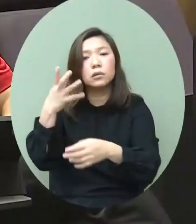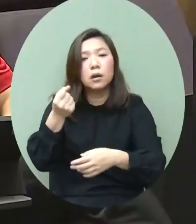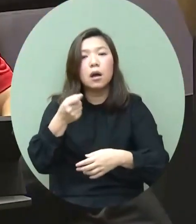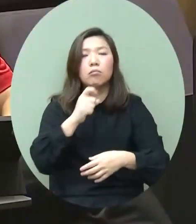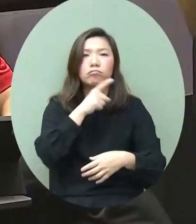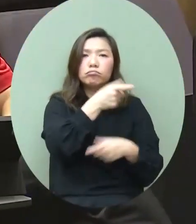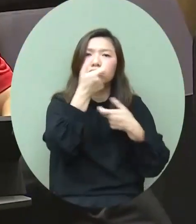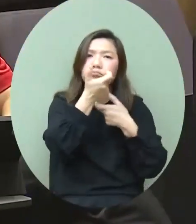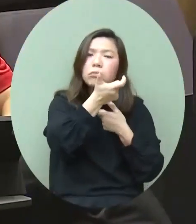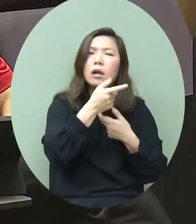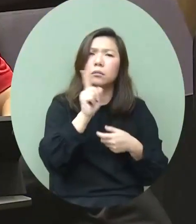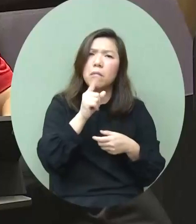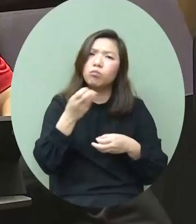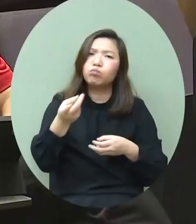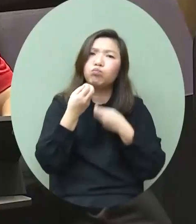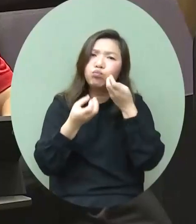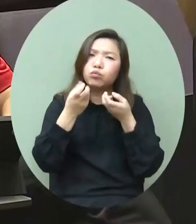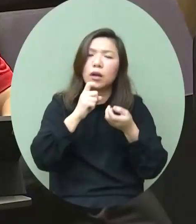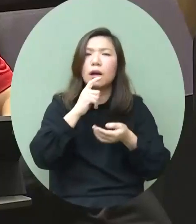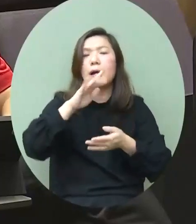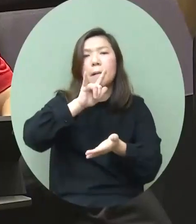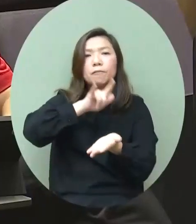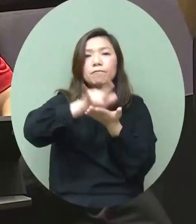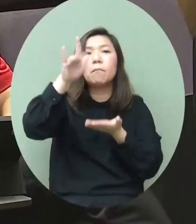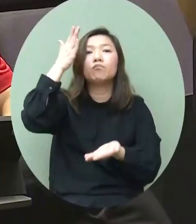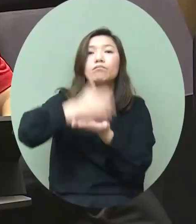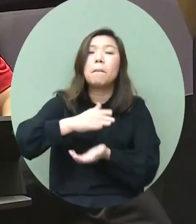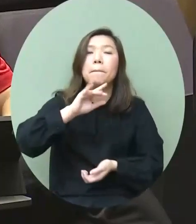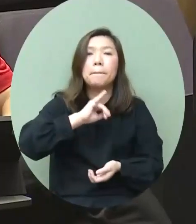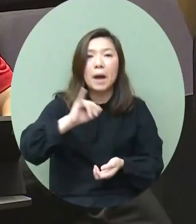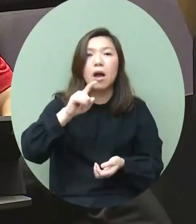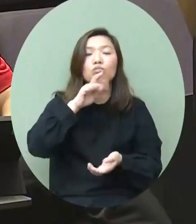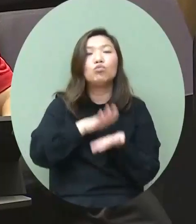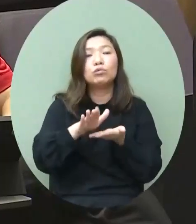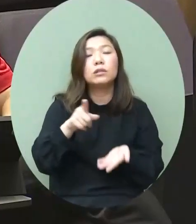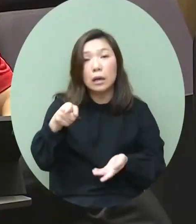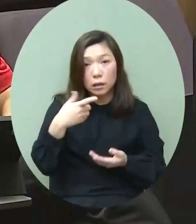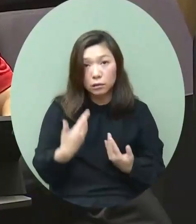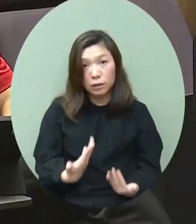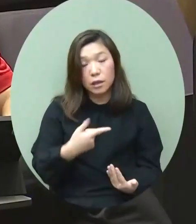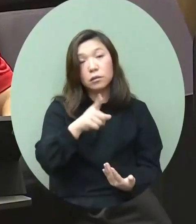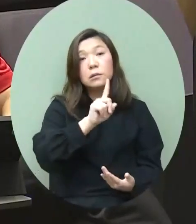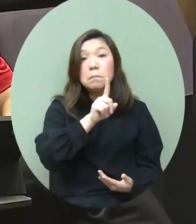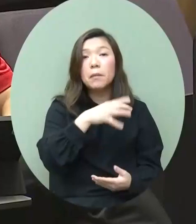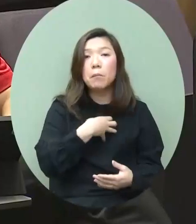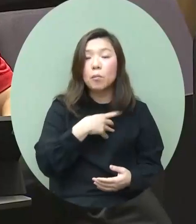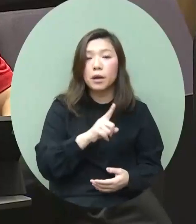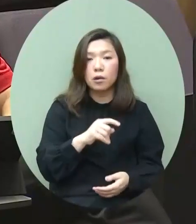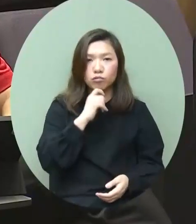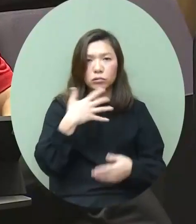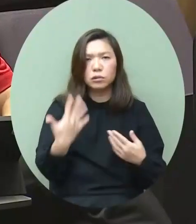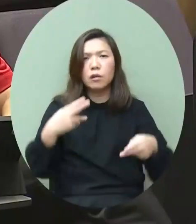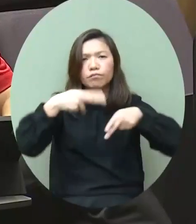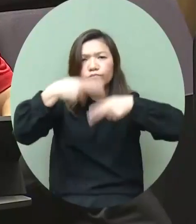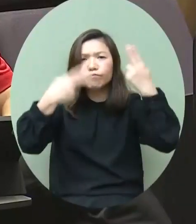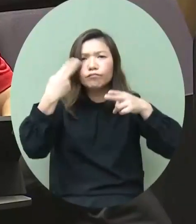對於你提出了解除禁非令的反應是怎樣因為其實現在據政府公佈其實對於通關